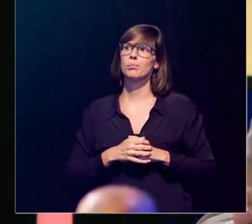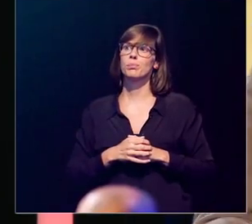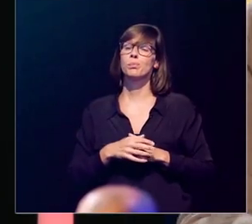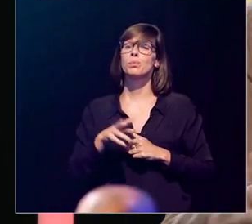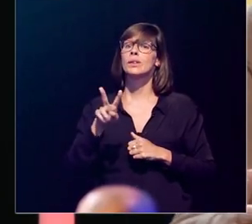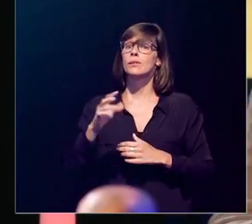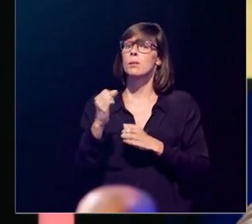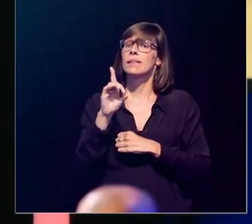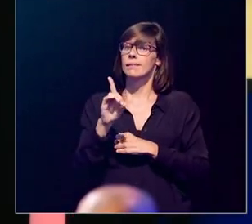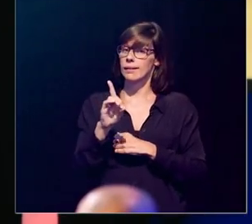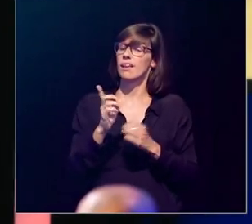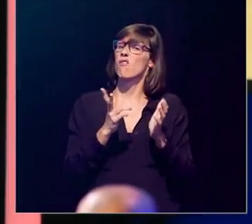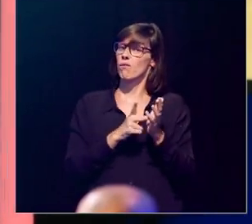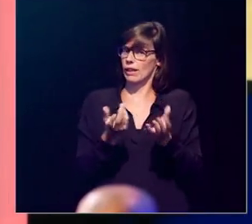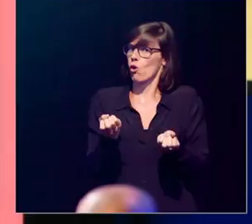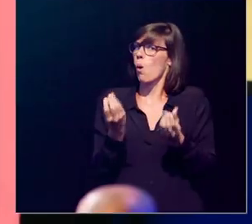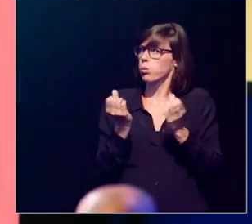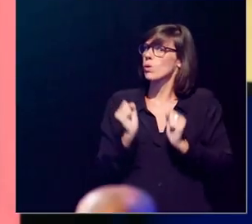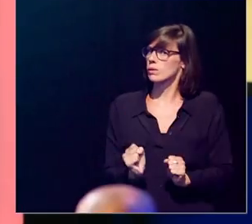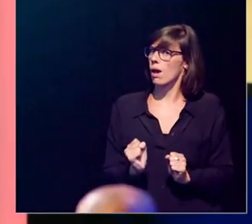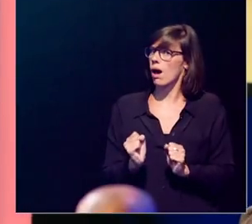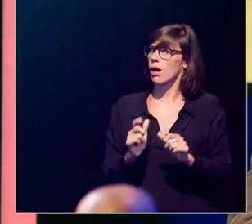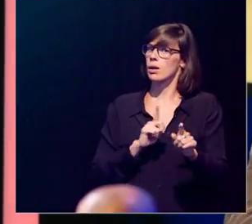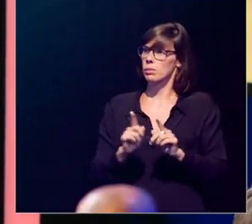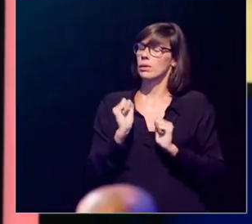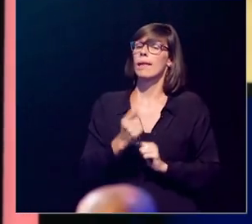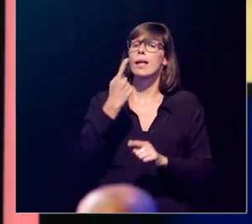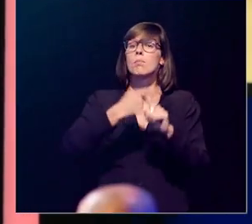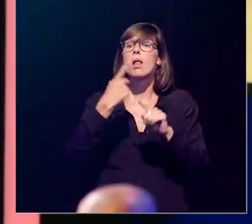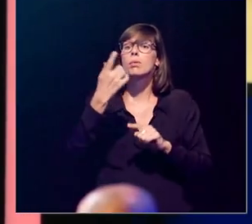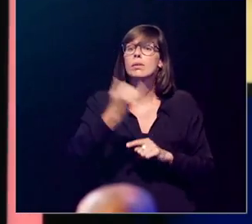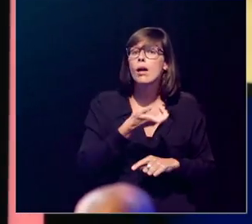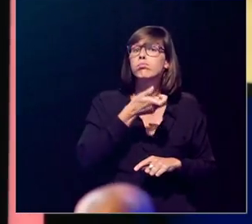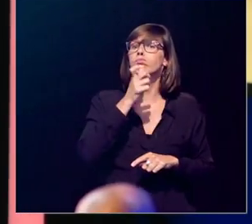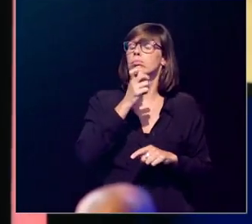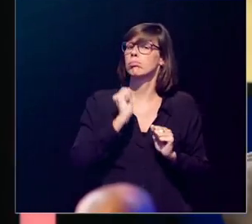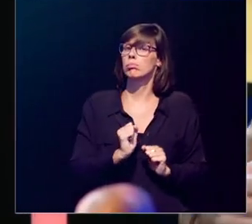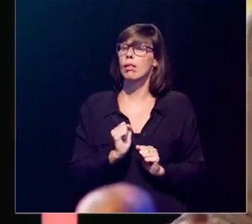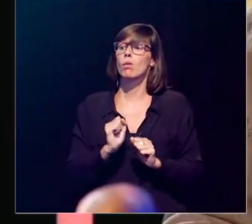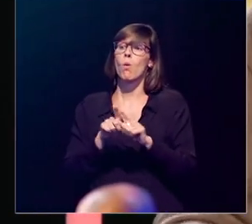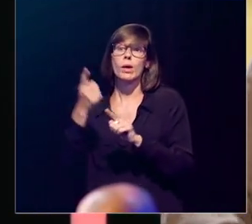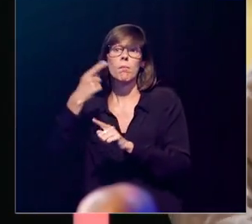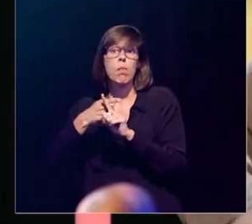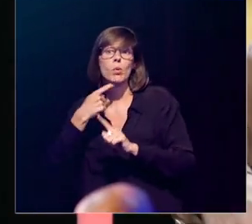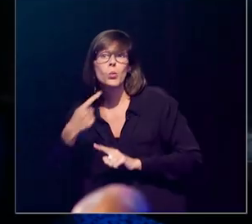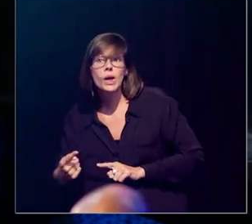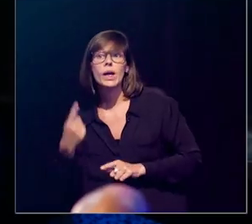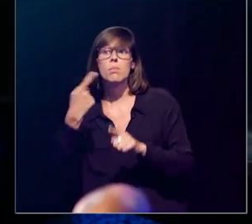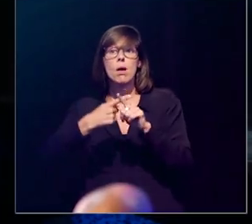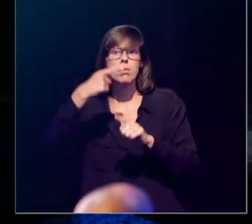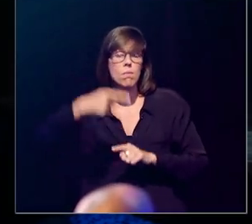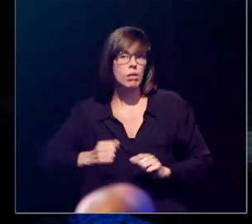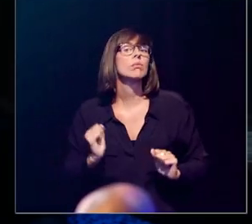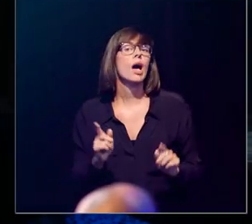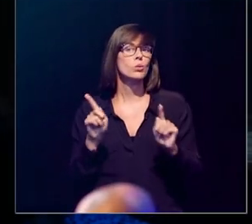Vitamine D is vet oplosbaar, zoals ik u al zei, dus we kunnen dat eenmaal per dag innemen. Maar je kan dat ook eenmaal per week innemen of eenmaal